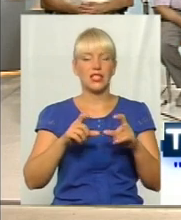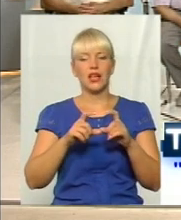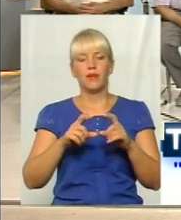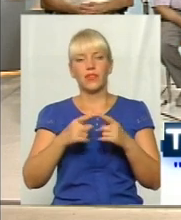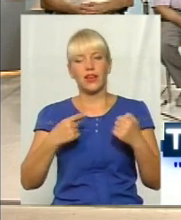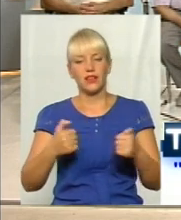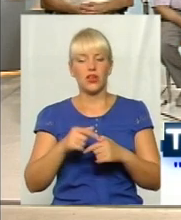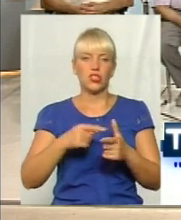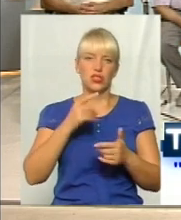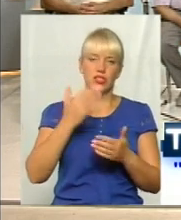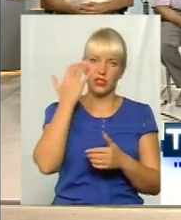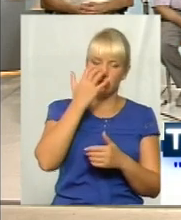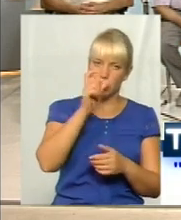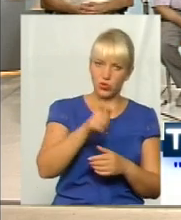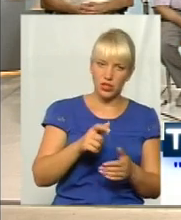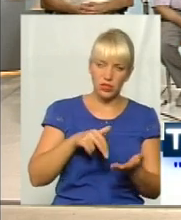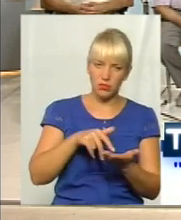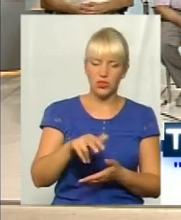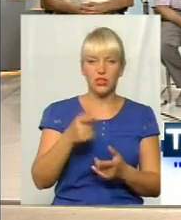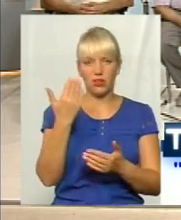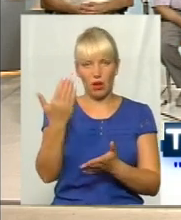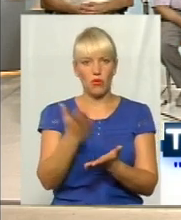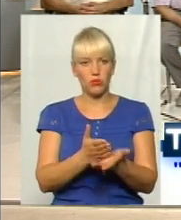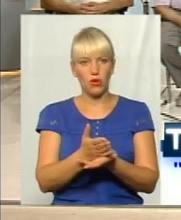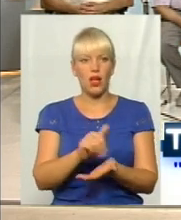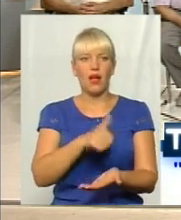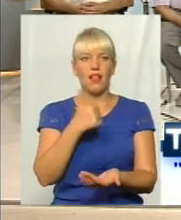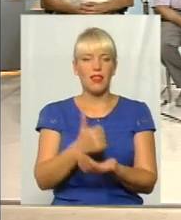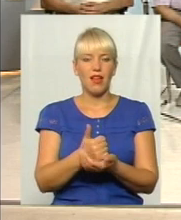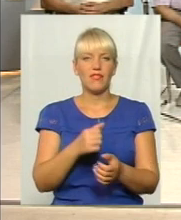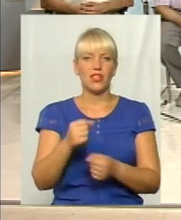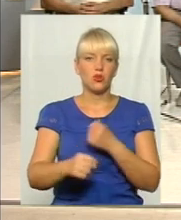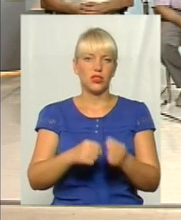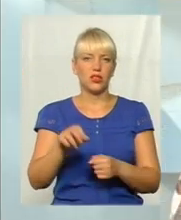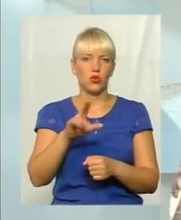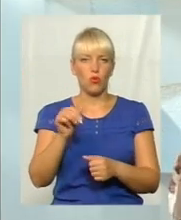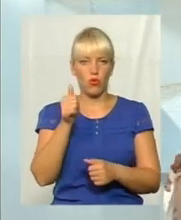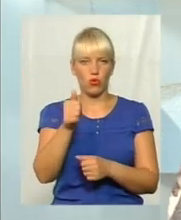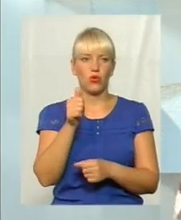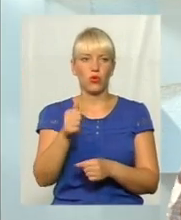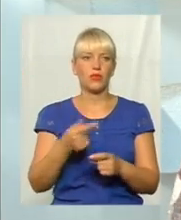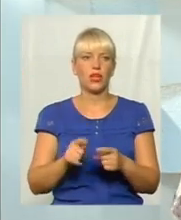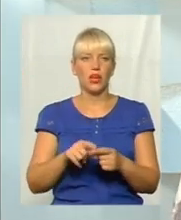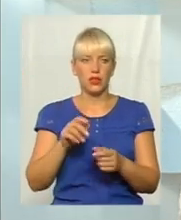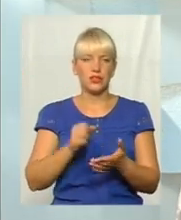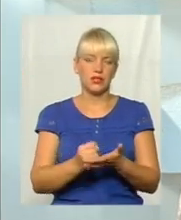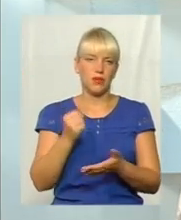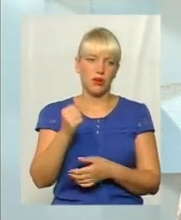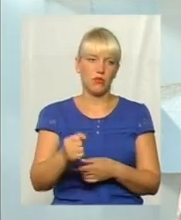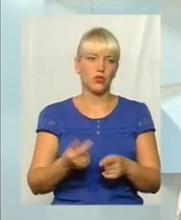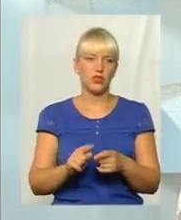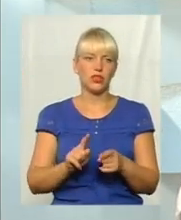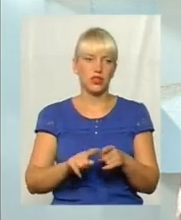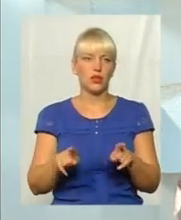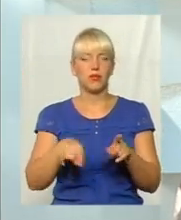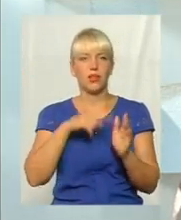підійде, то там її обслуговують. Варто тільки не дістатися до кнопки, а там теж люди спрямують. Так що ці